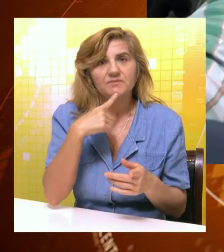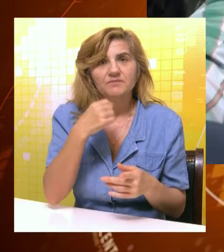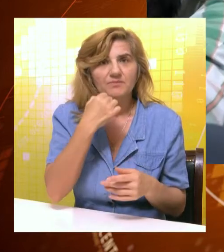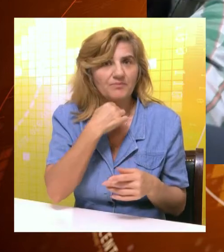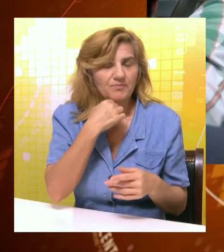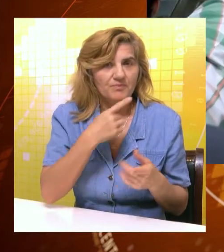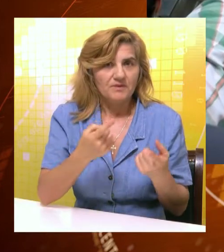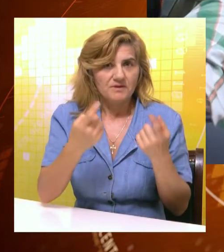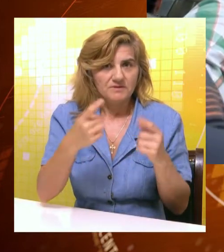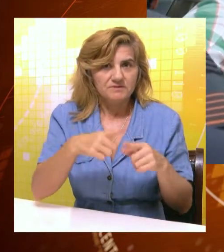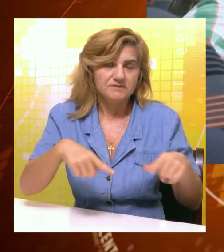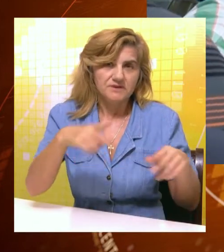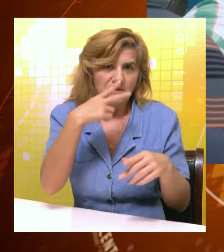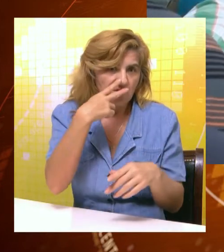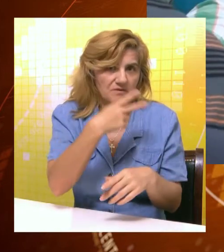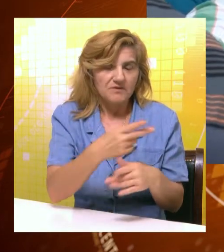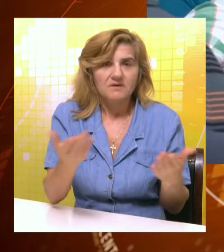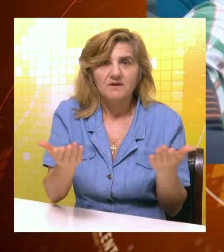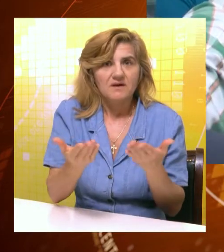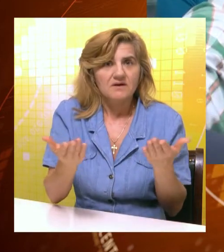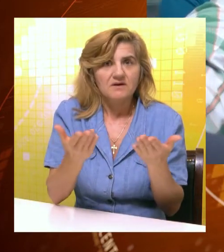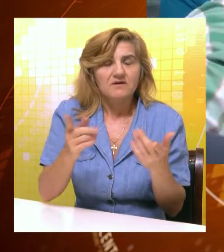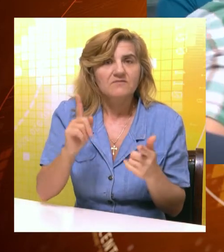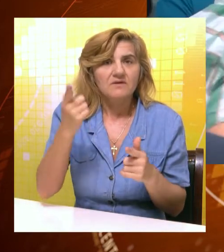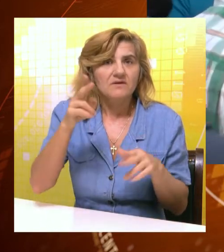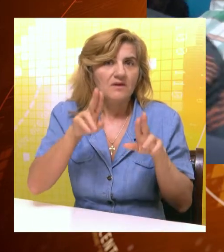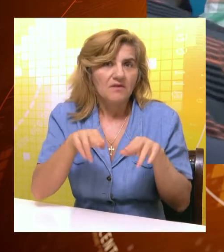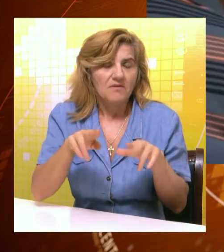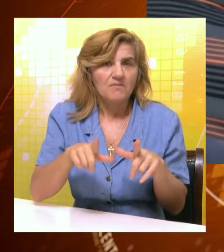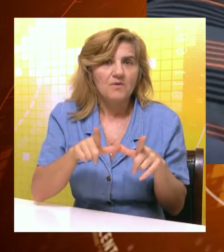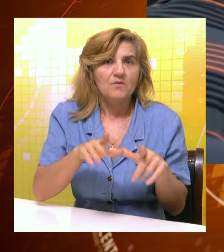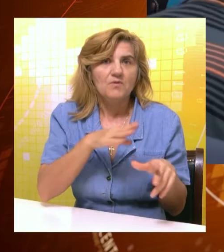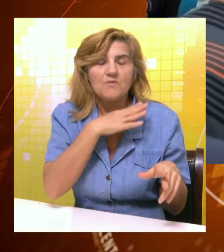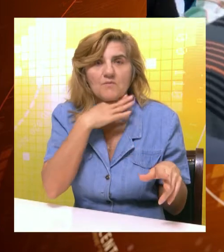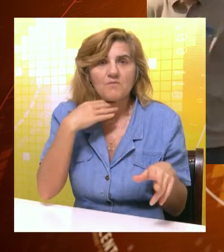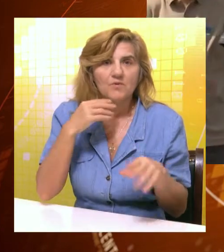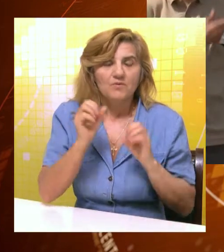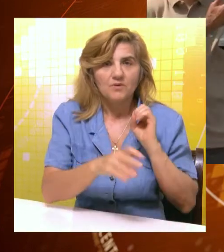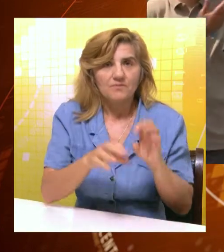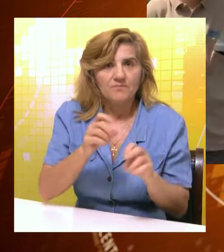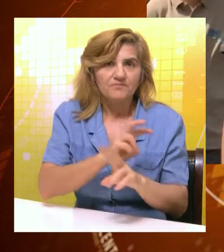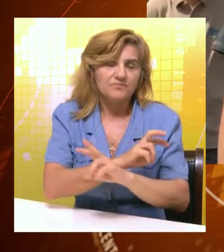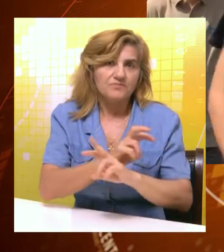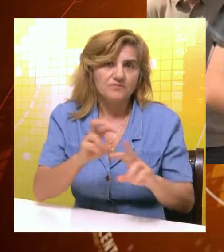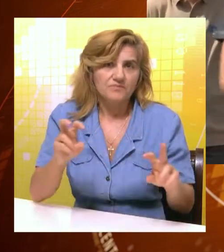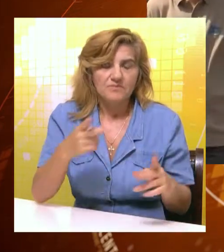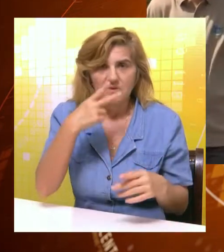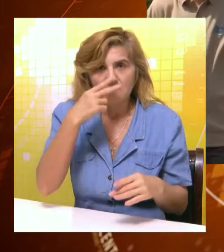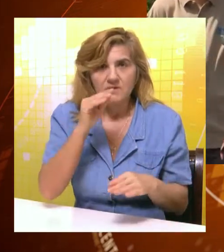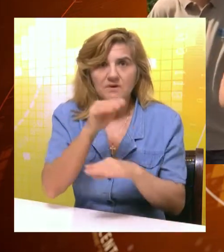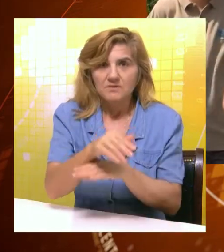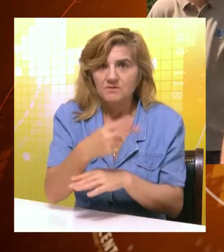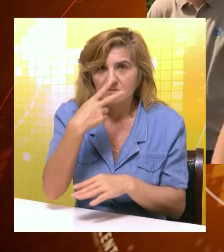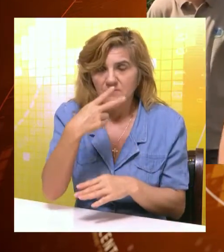primer poljoprivrednicima koji mogu da vide kakvi se rezultati mogu postići uz upunu agrotehniku, što mnogi od njih